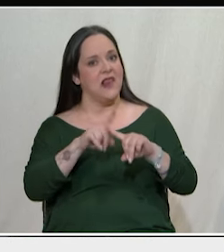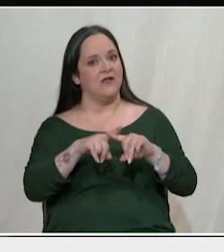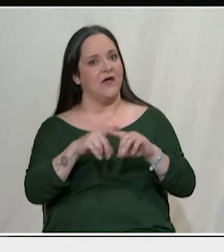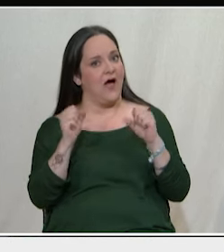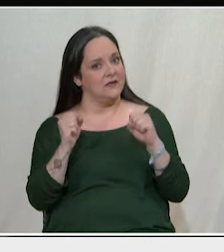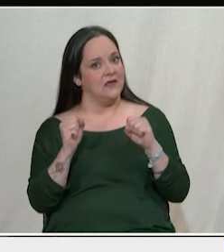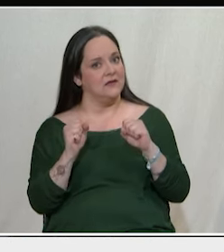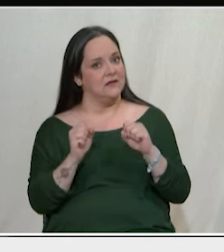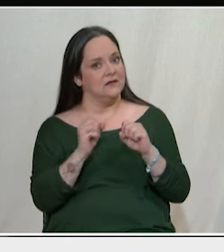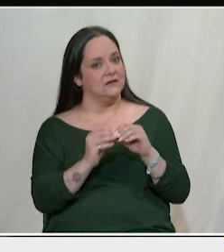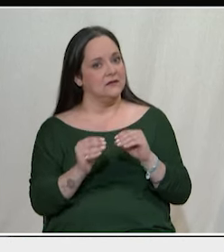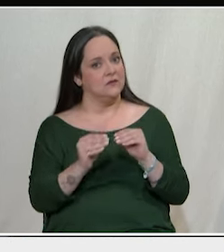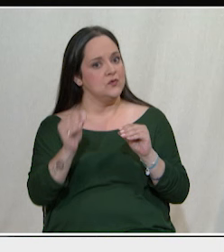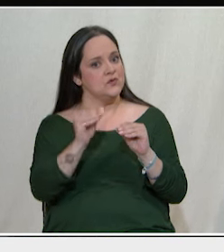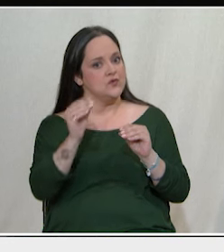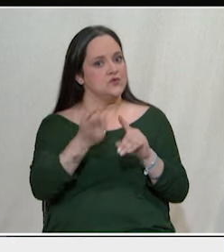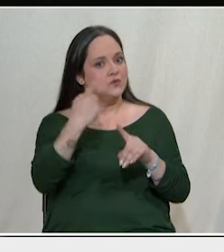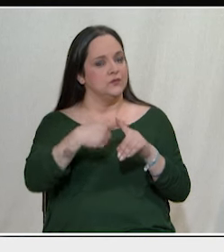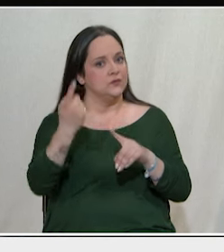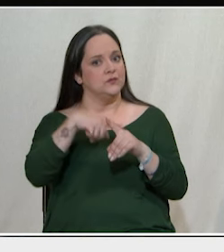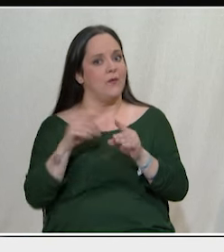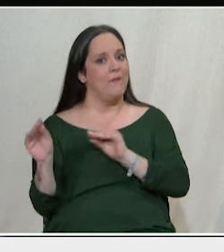άλλους μετανάστες και μάλιστα παράνομους.